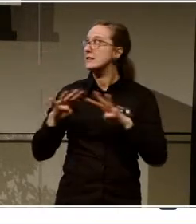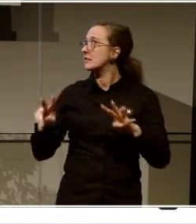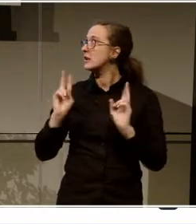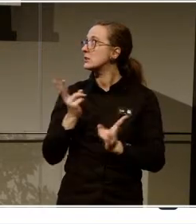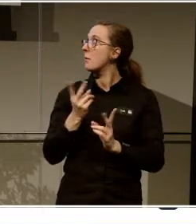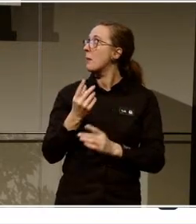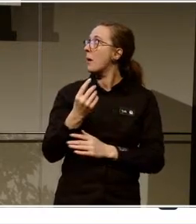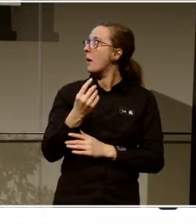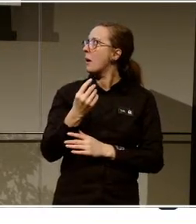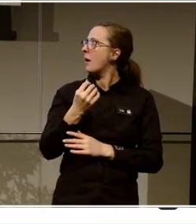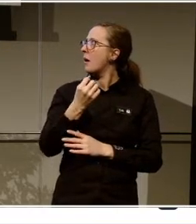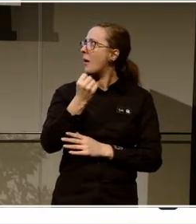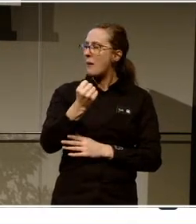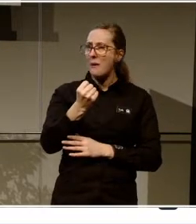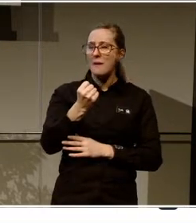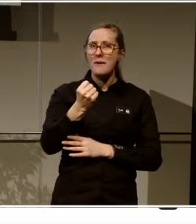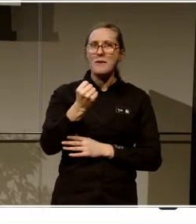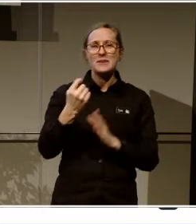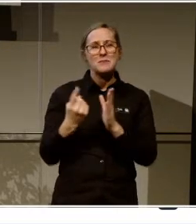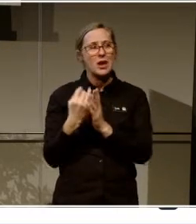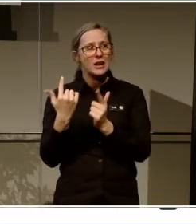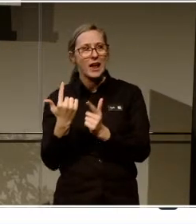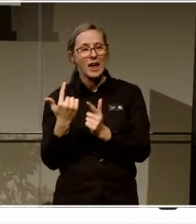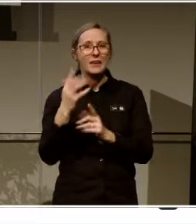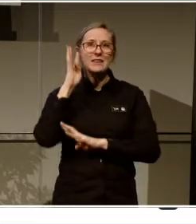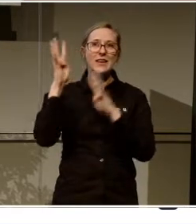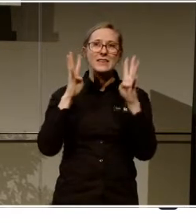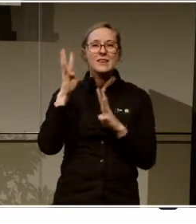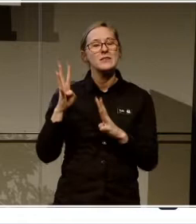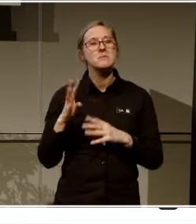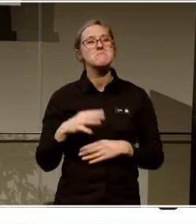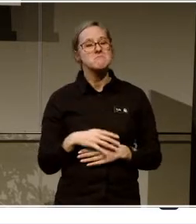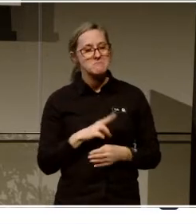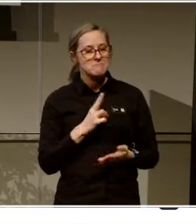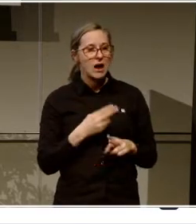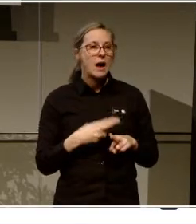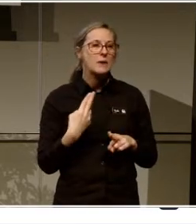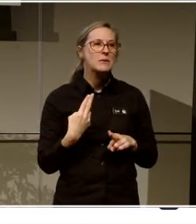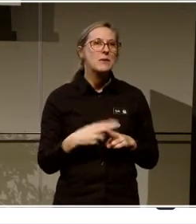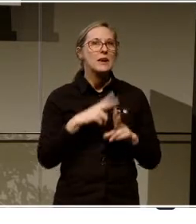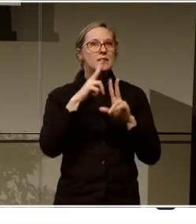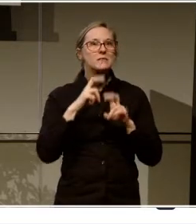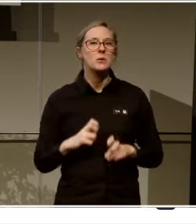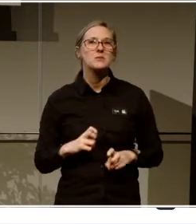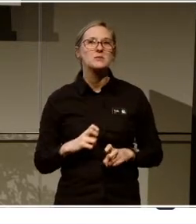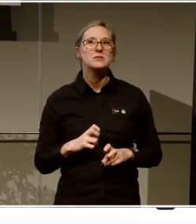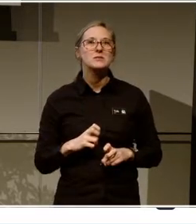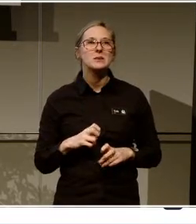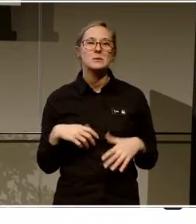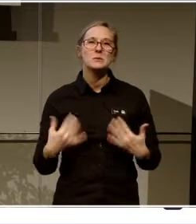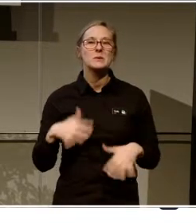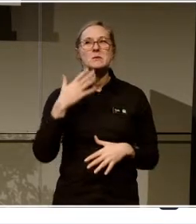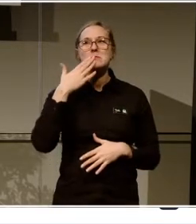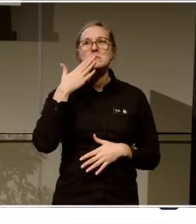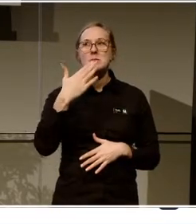möjligen. Futurist. Gräv när ni står. Aktuell forskning. Testa, ge det tid. Det tycker jag är ett väldigt, väldigt bra